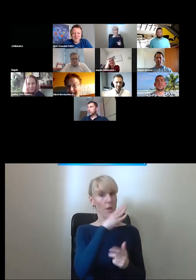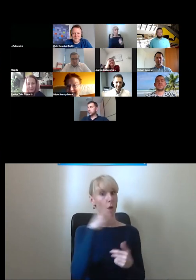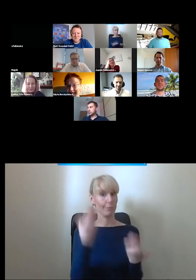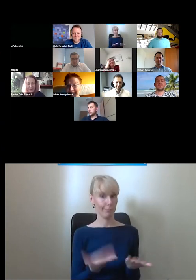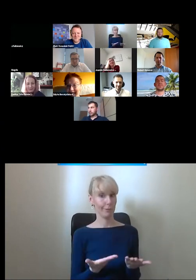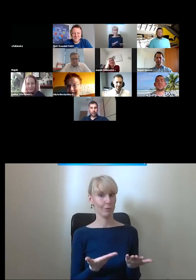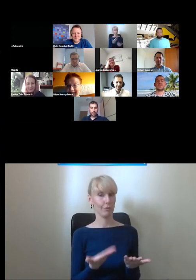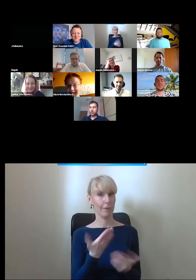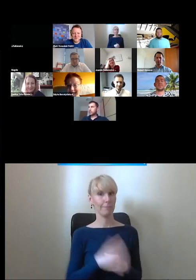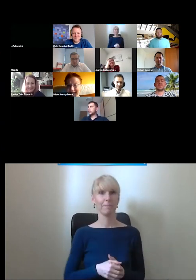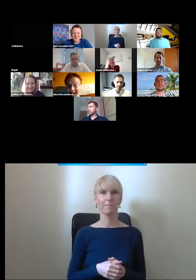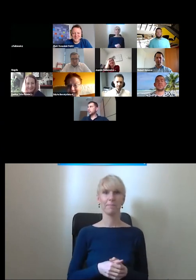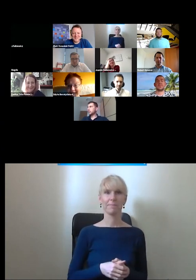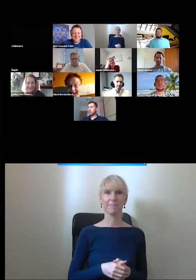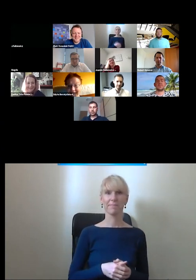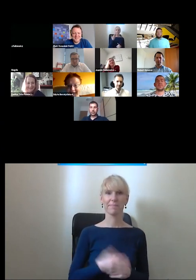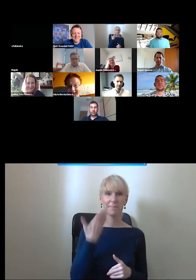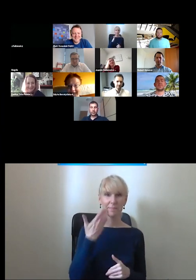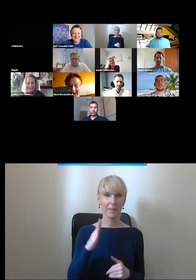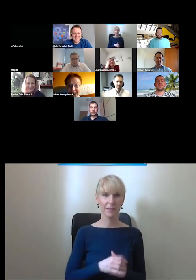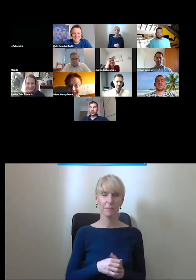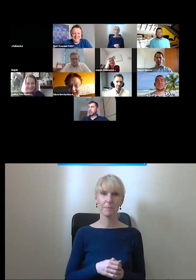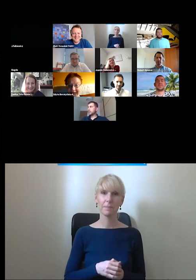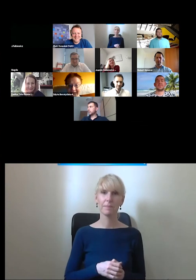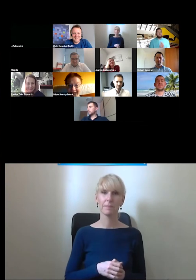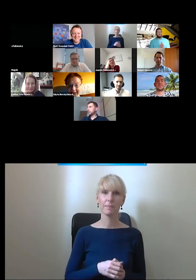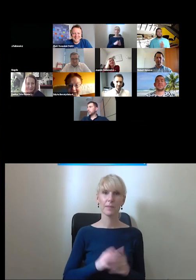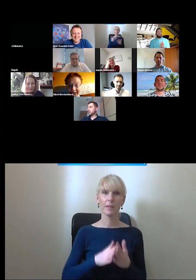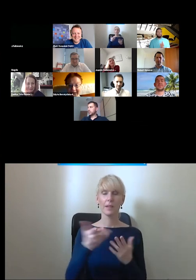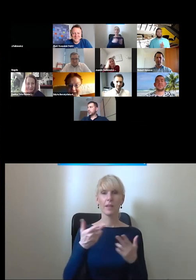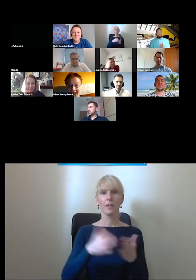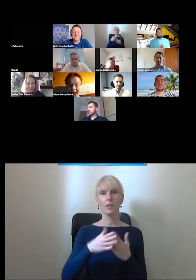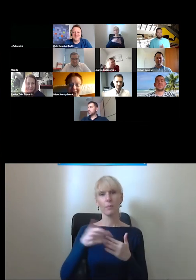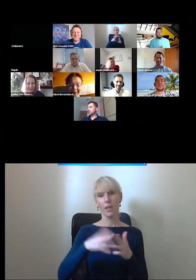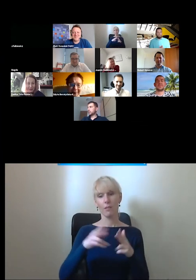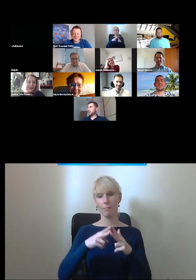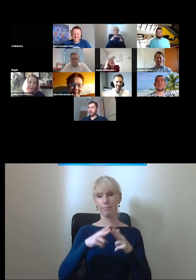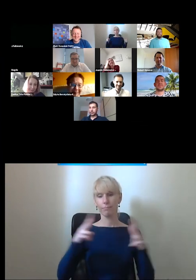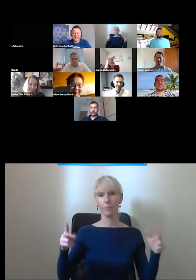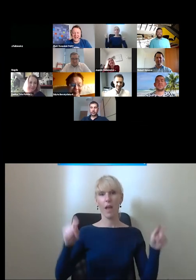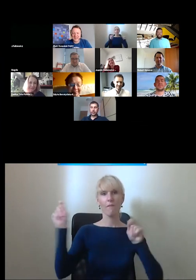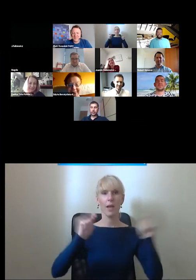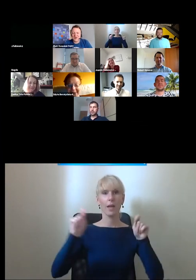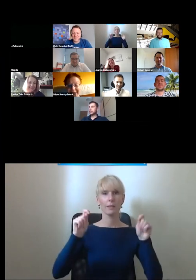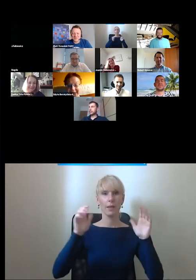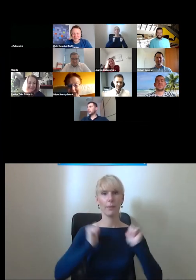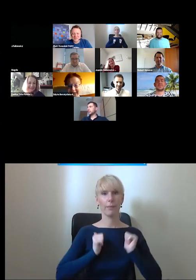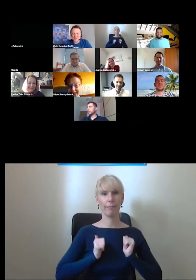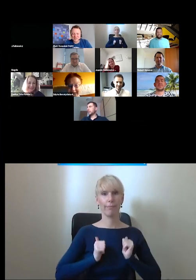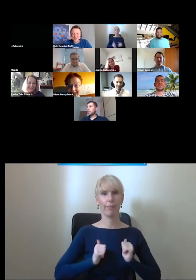Bardzo bardzo w porządku nie tylko że ten proces wakacje nie zwolni właśnie tak Adam